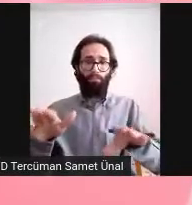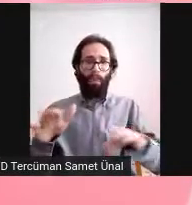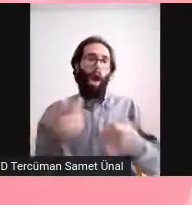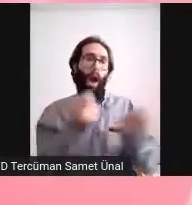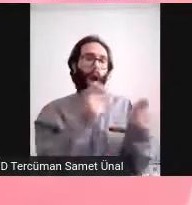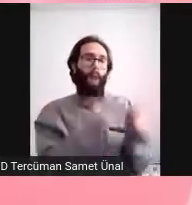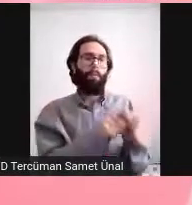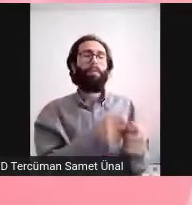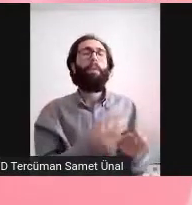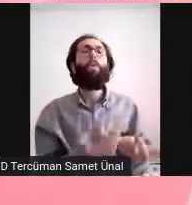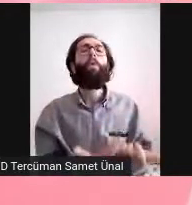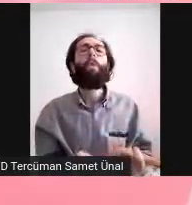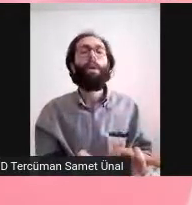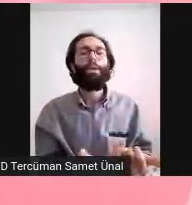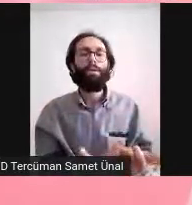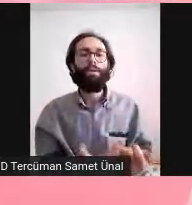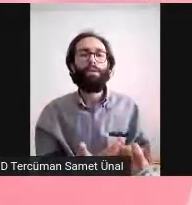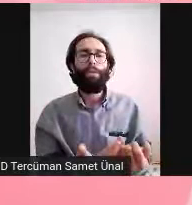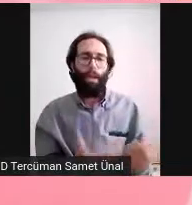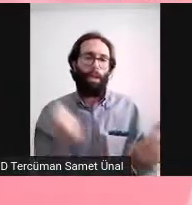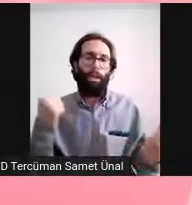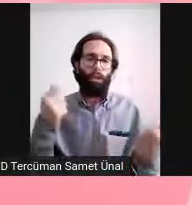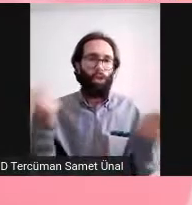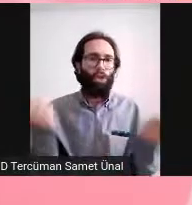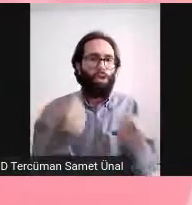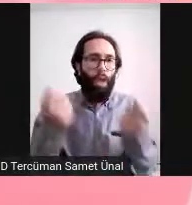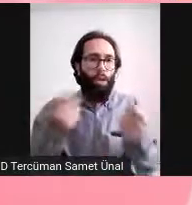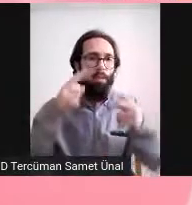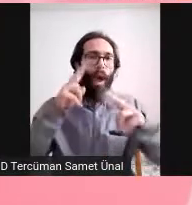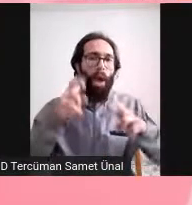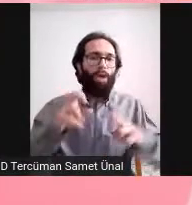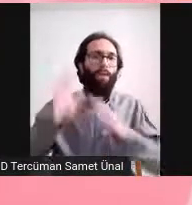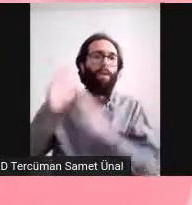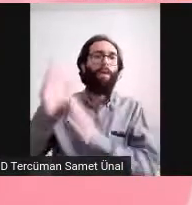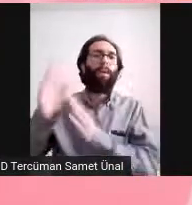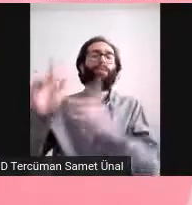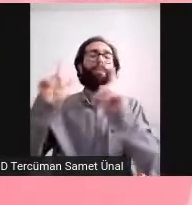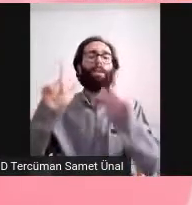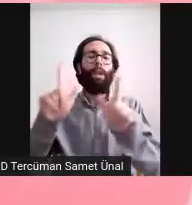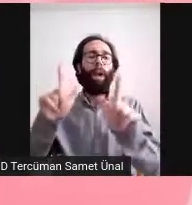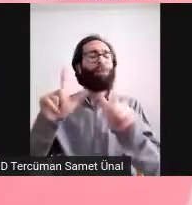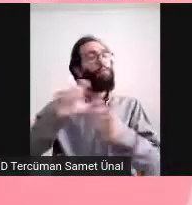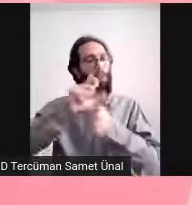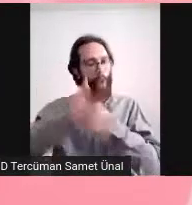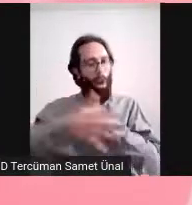SARS-CoV-3 gelecek mi gelmeyecek mi bilmiyorsun. Mesela şöyle bir hata yapılmış.